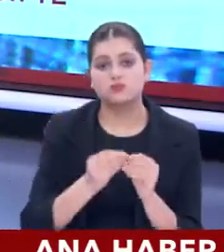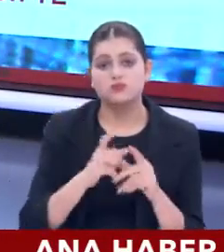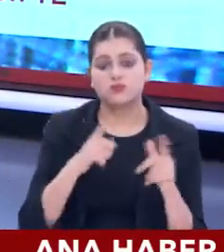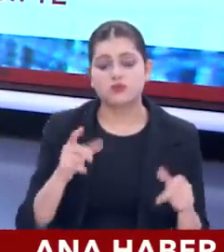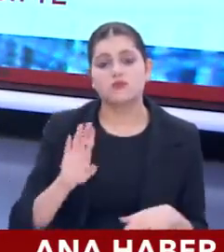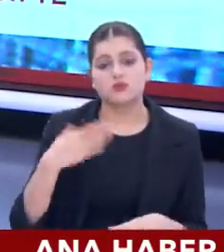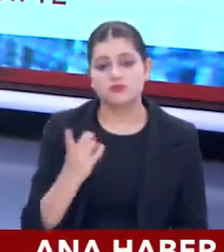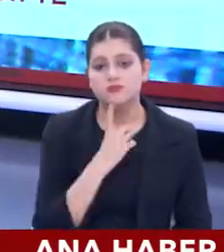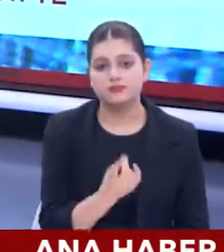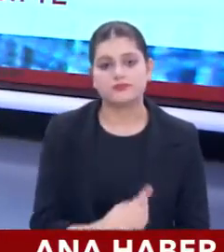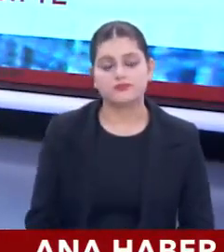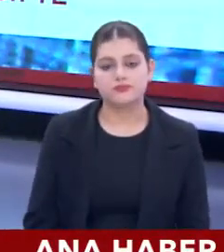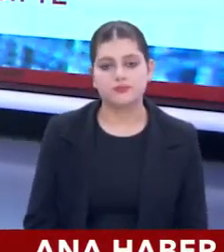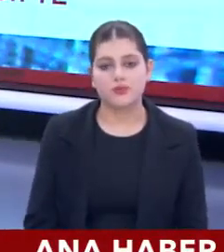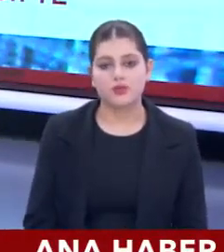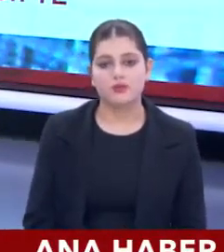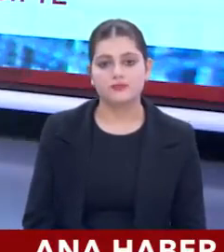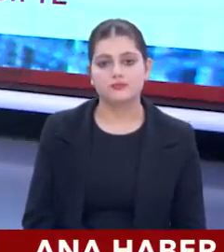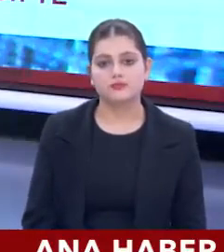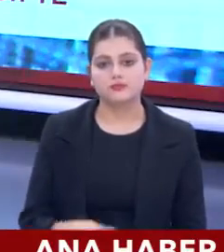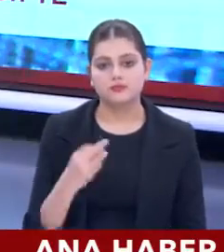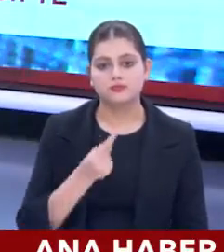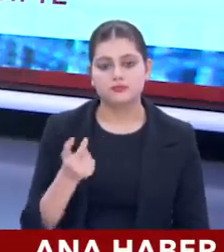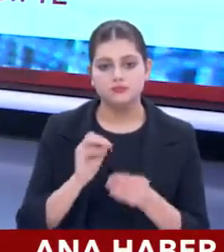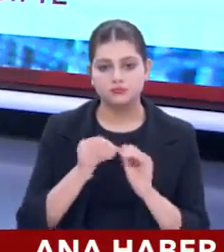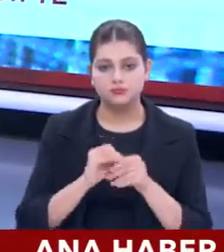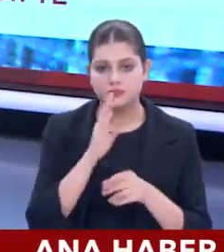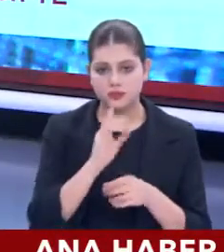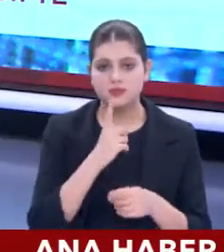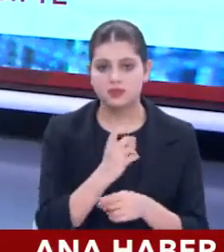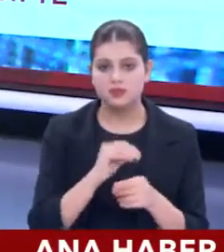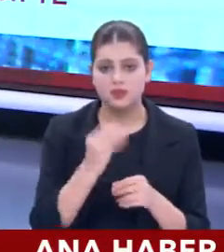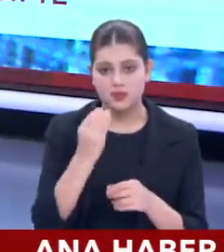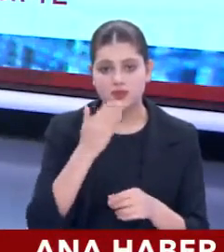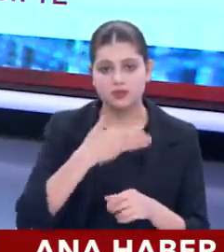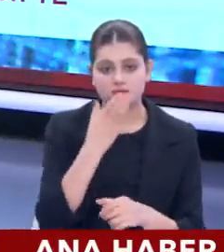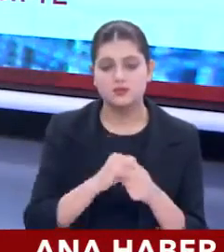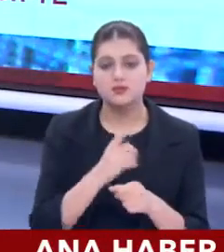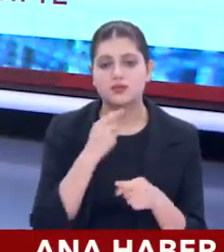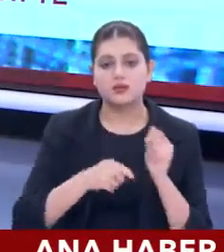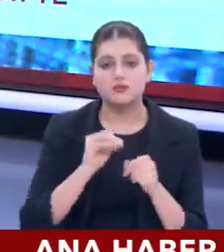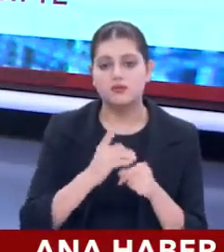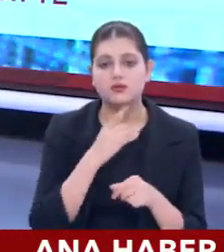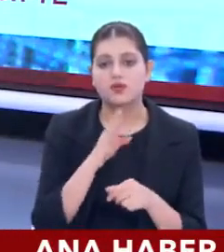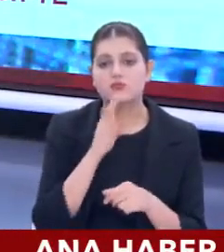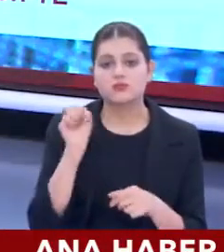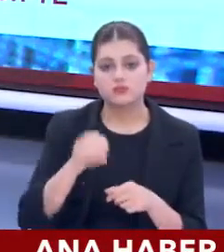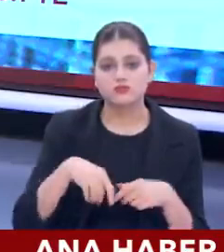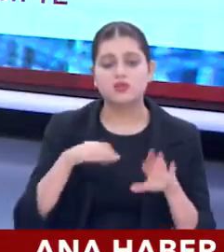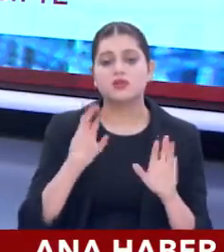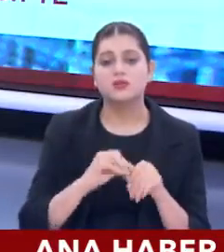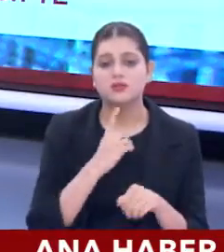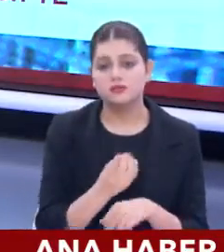sorundur demek başka bir şey. Kaçak sığınmacılar bu ülkede ciddi bir sorundur diyerek iyi niyetli eleştiri yapanlar yabancı düşmanı